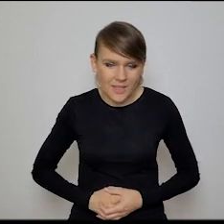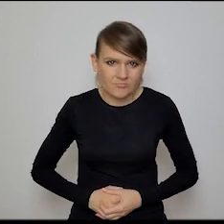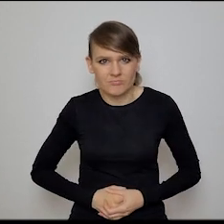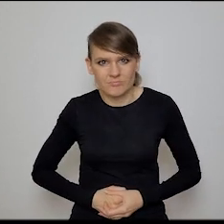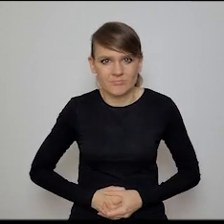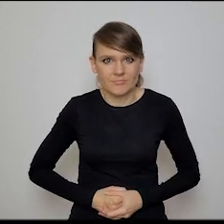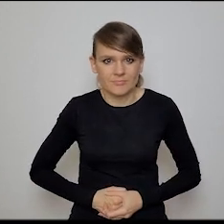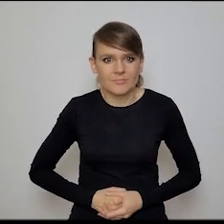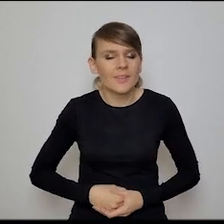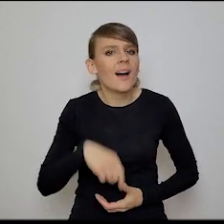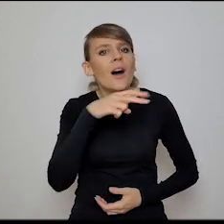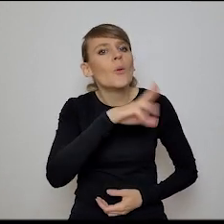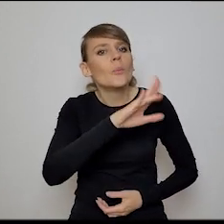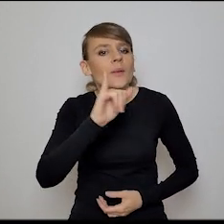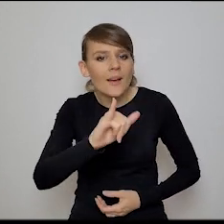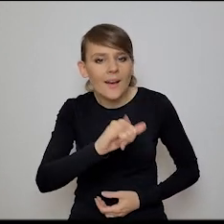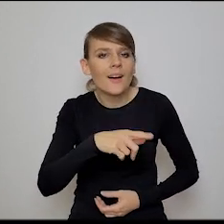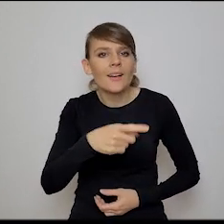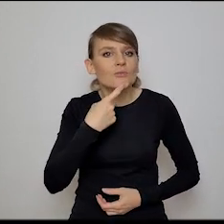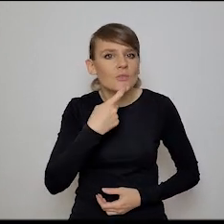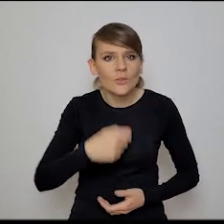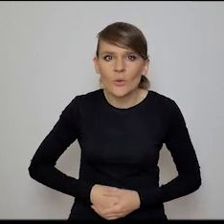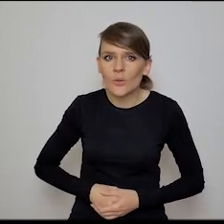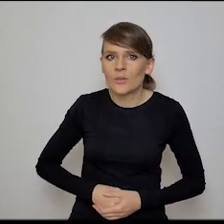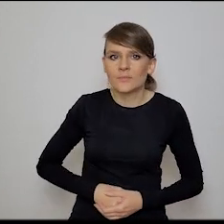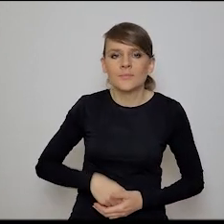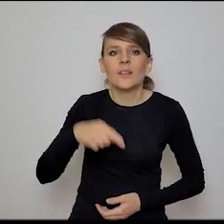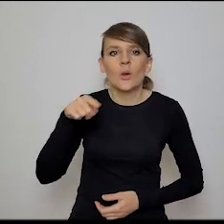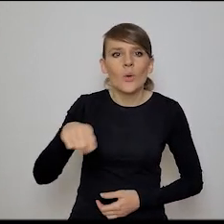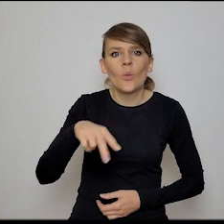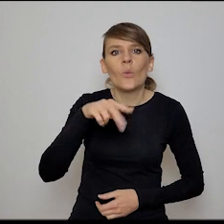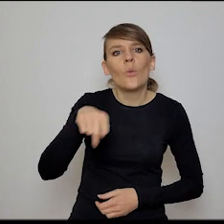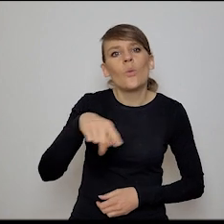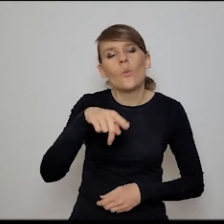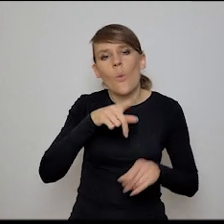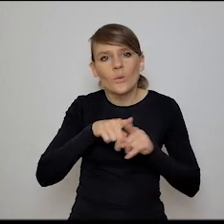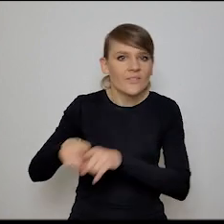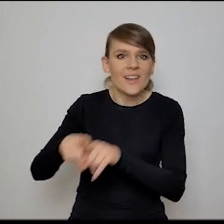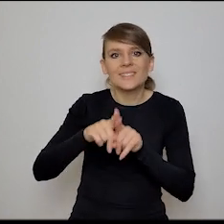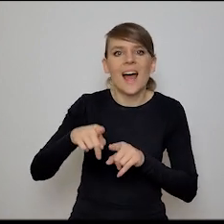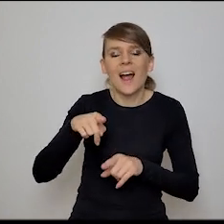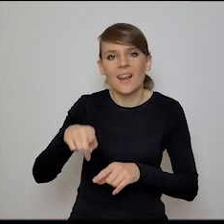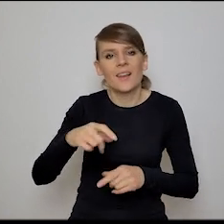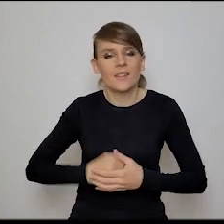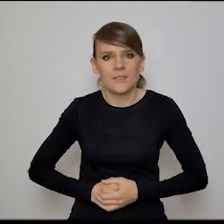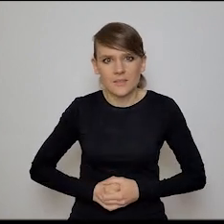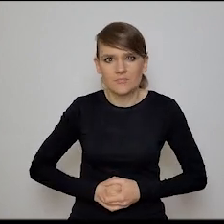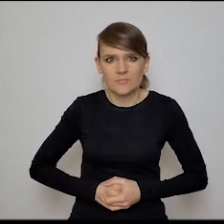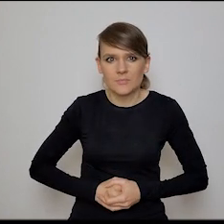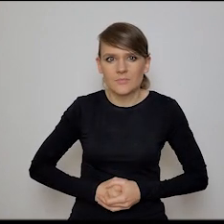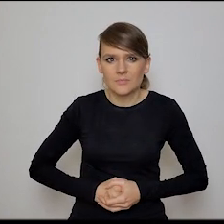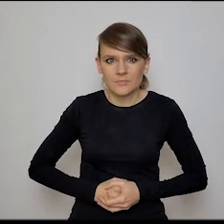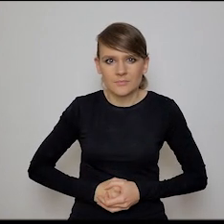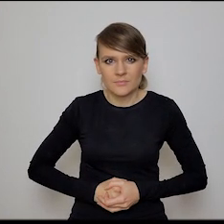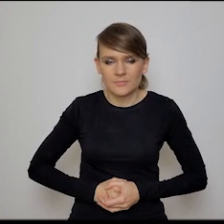Mam szereg pytań. Co to jest to UBI? jest ten powszechny... Universal Basic Income, tak, tak. Wiesz, że jakoś tak po prostu